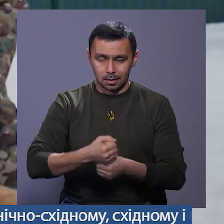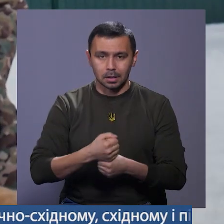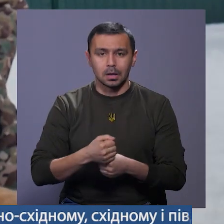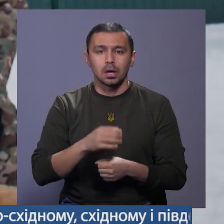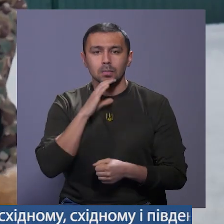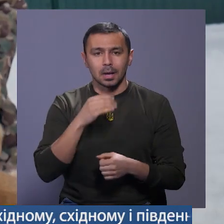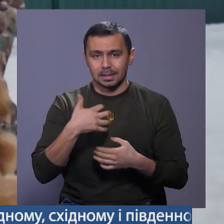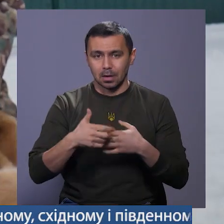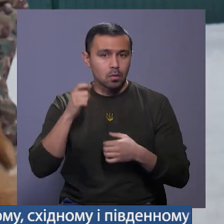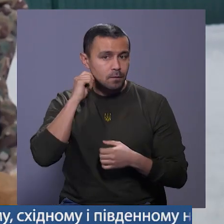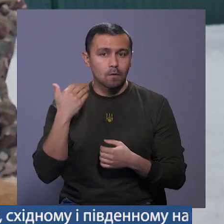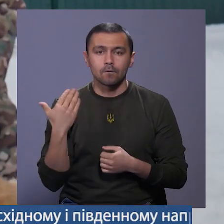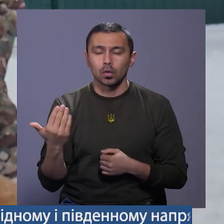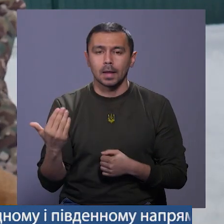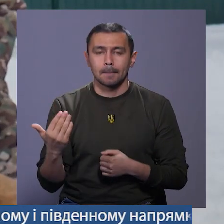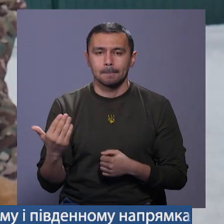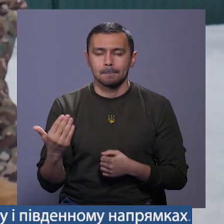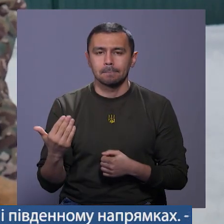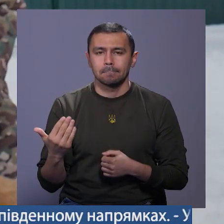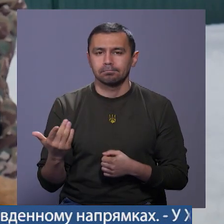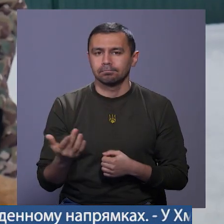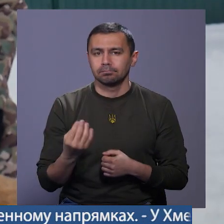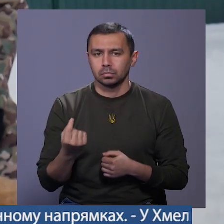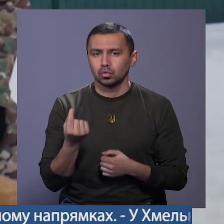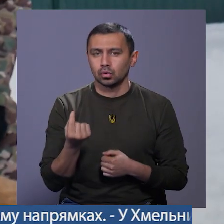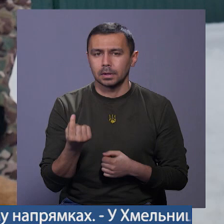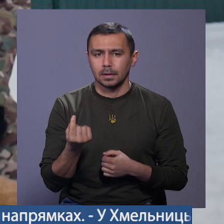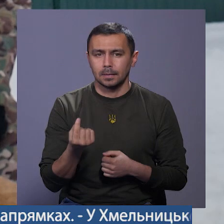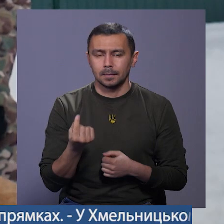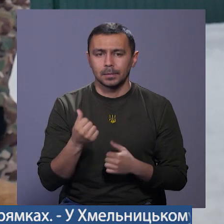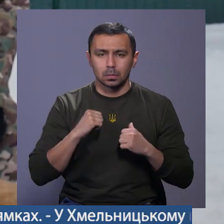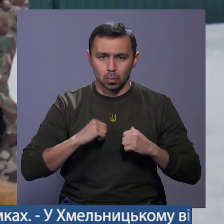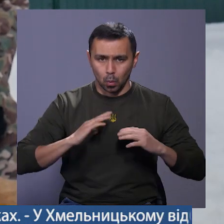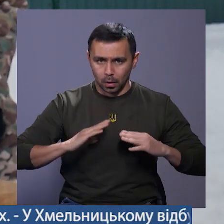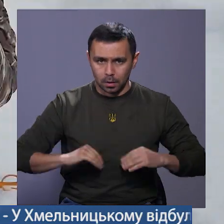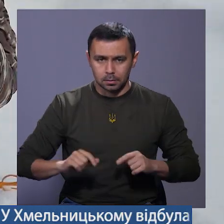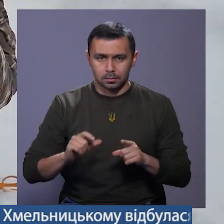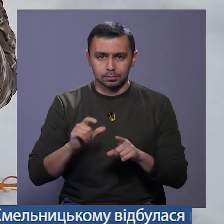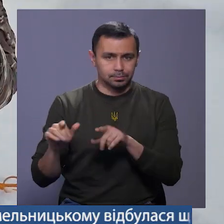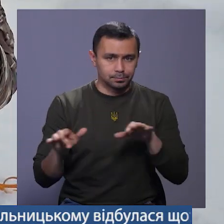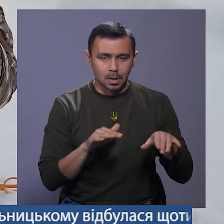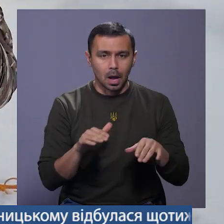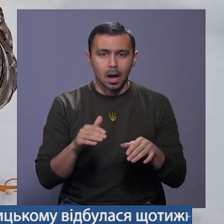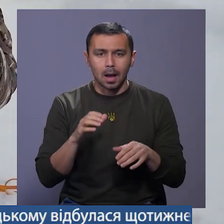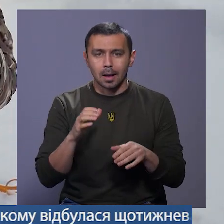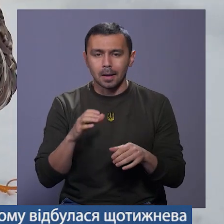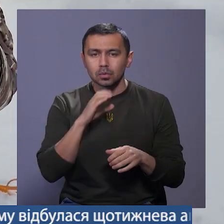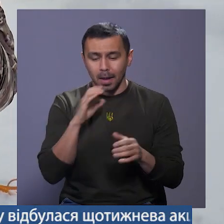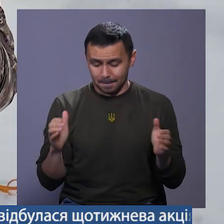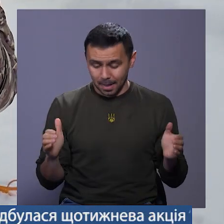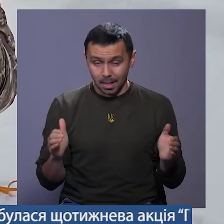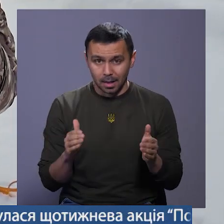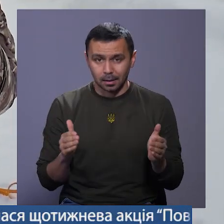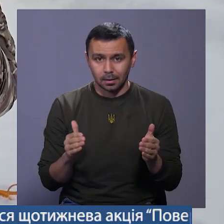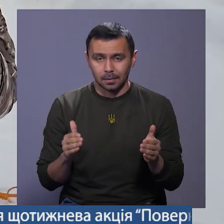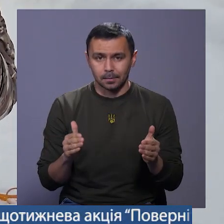середнього віку, вони трошки спокійніше реагують, а цуценя та собаки